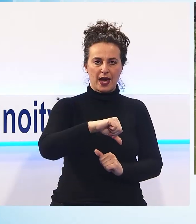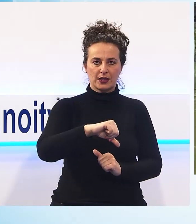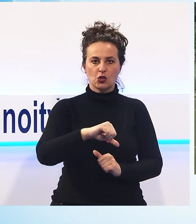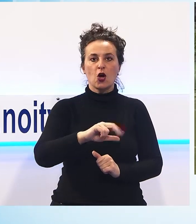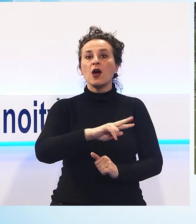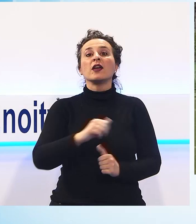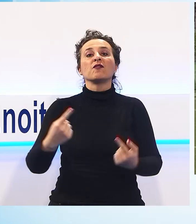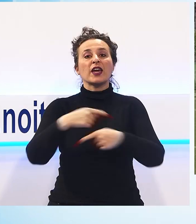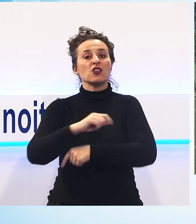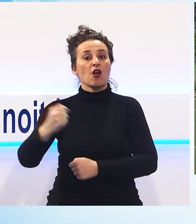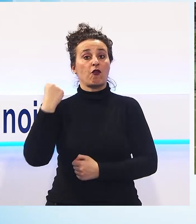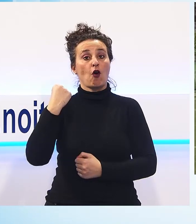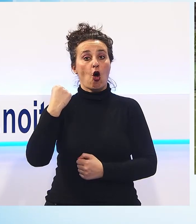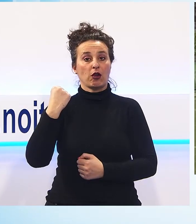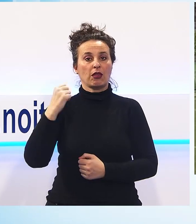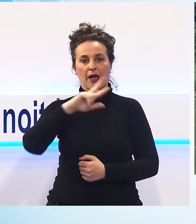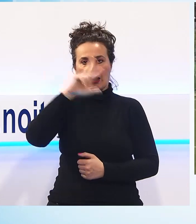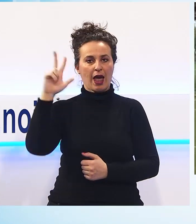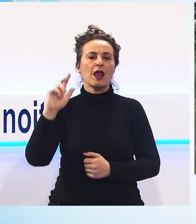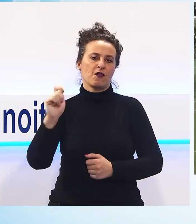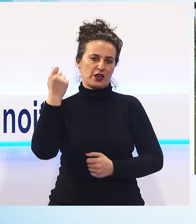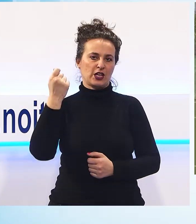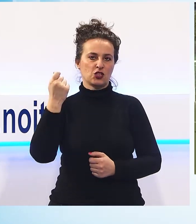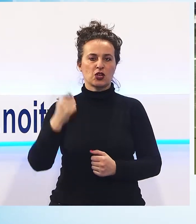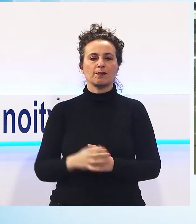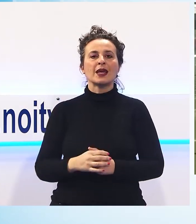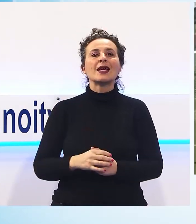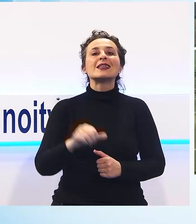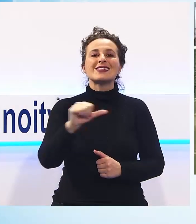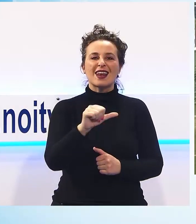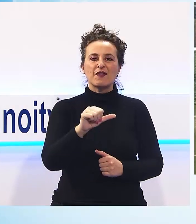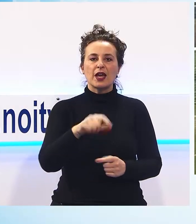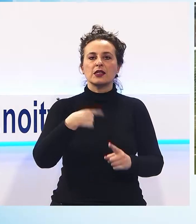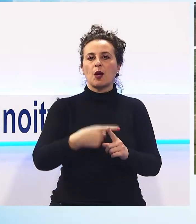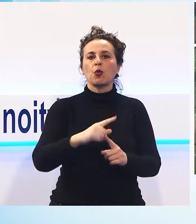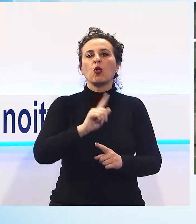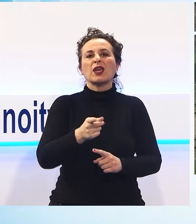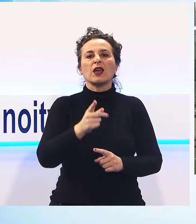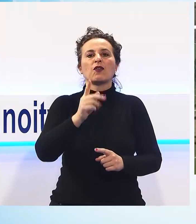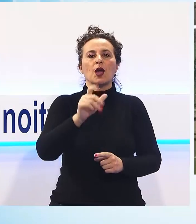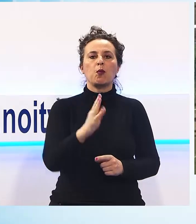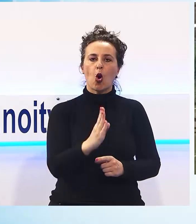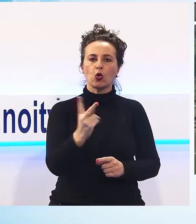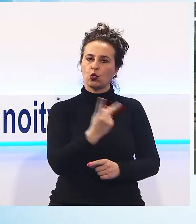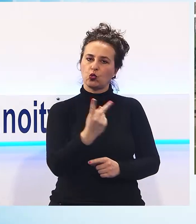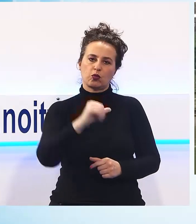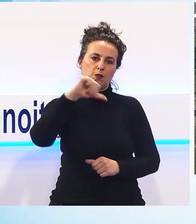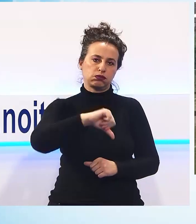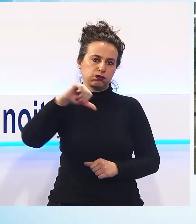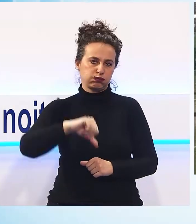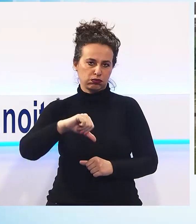nel giorno del ricordo di Stefano Mussi. Male Seravezza e anche Givi Borgo con mister Pagliuca che dal campo litiga